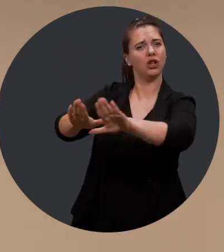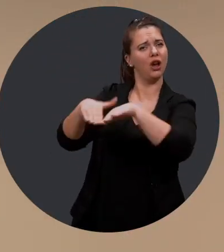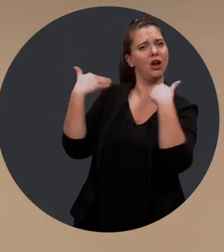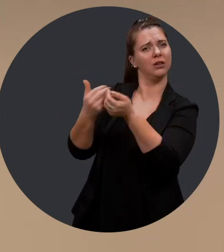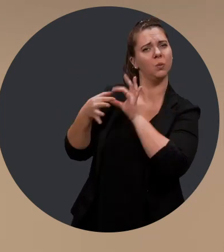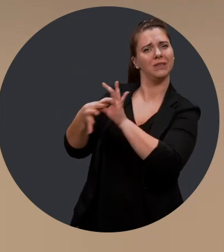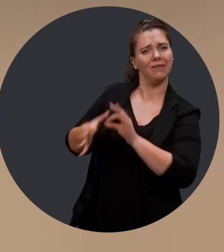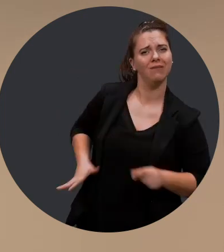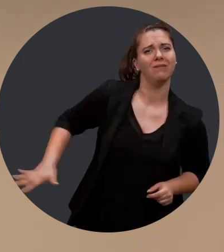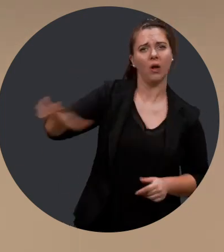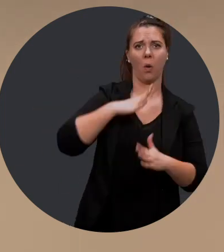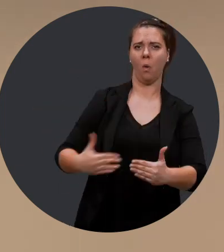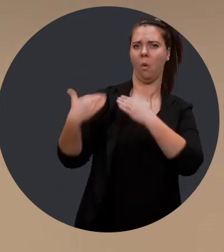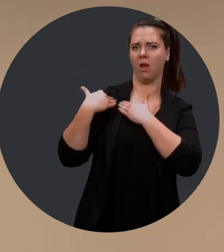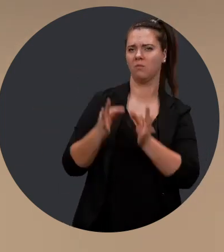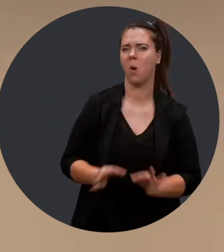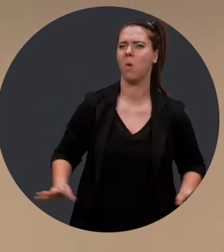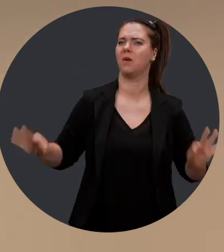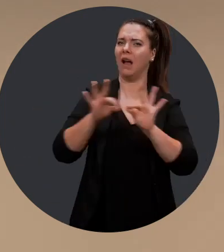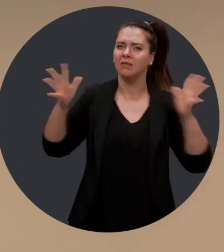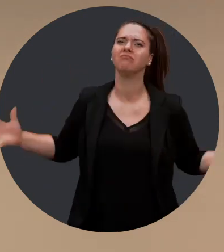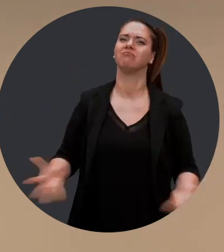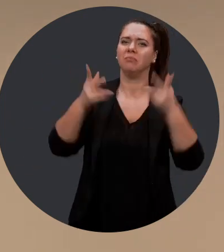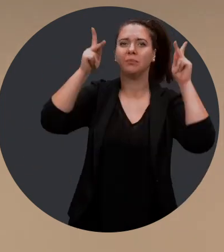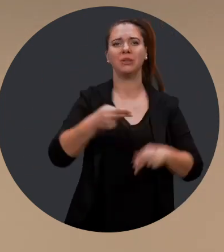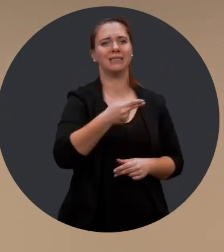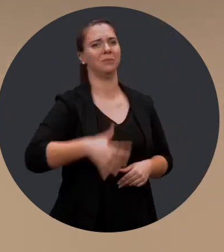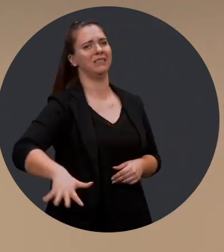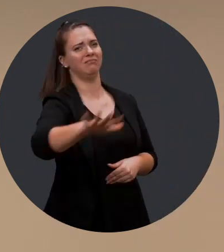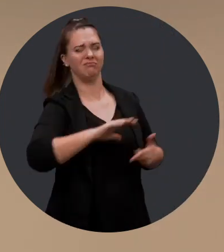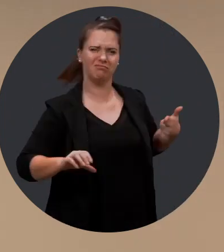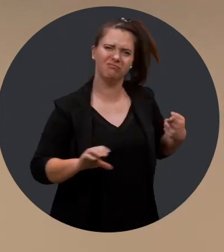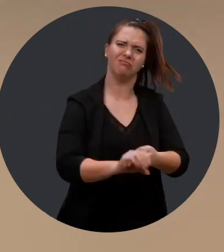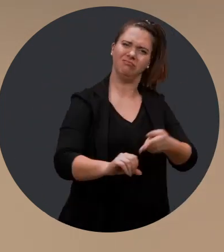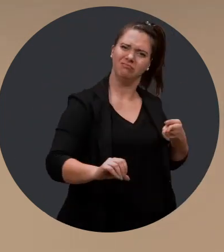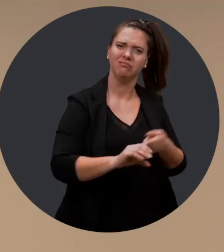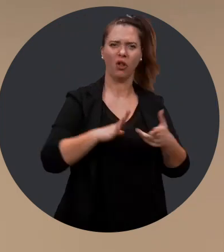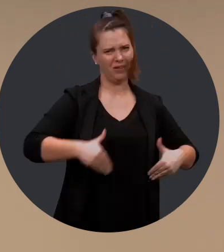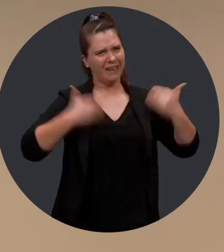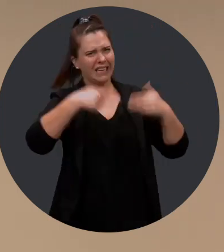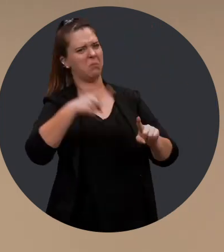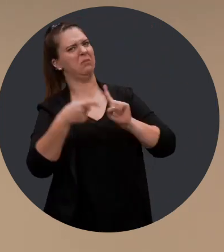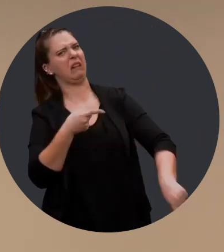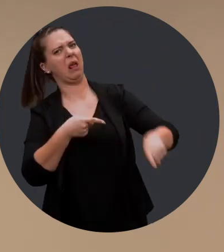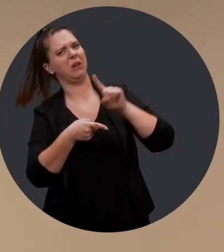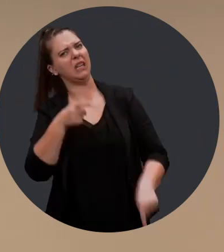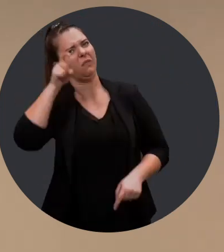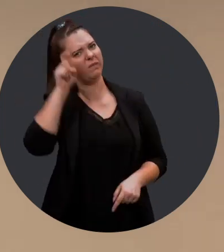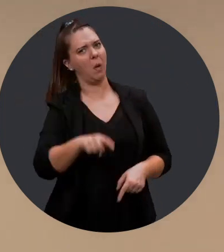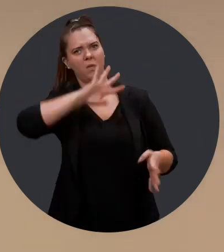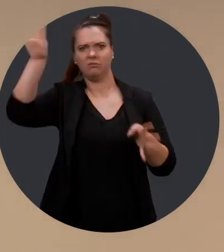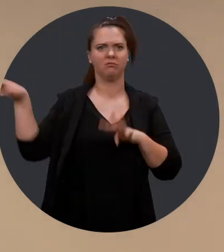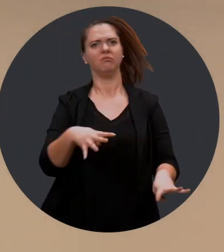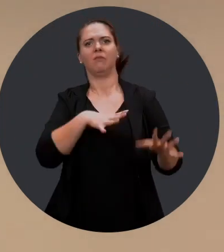collectivités ont un rôle essentiel pour favoriser la participation sociale des personnes vivant avec un handicap. Elles doivent être des